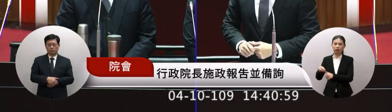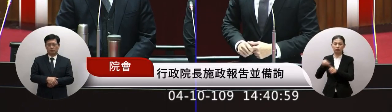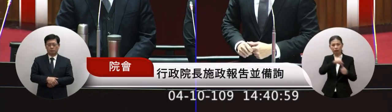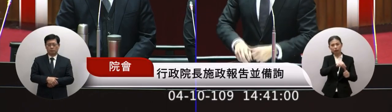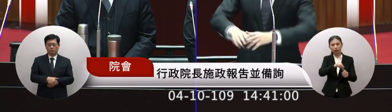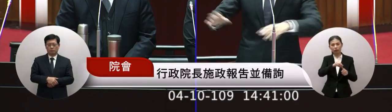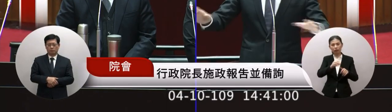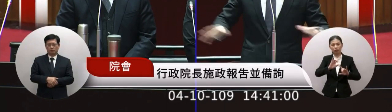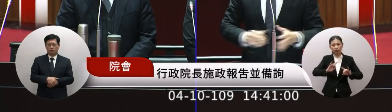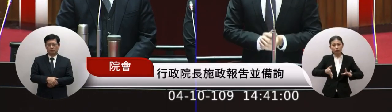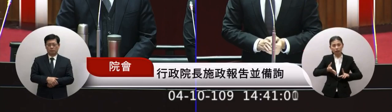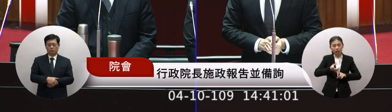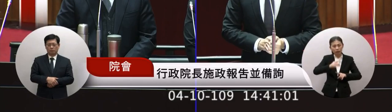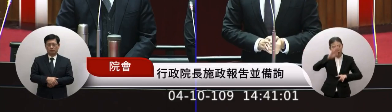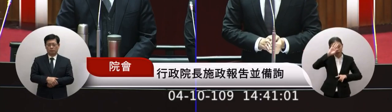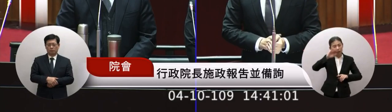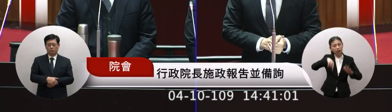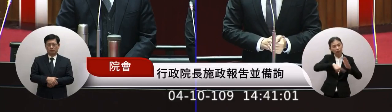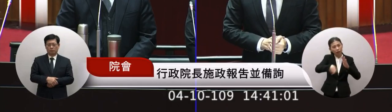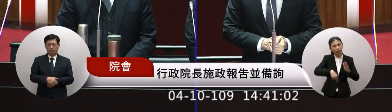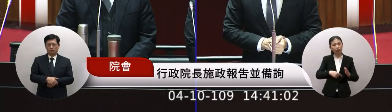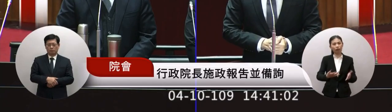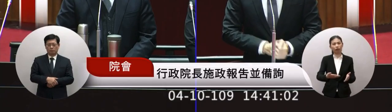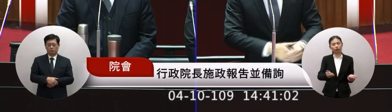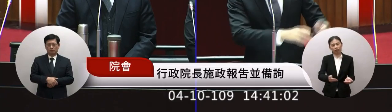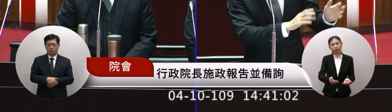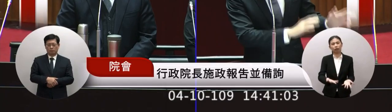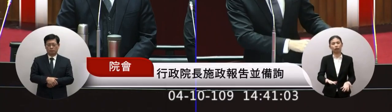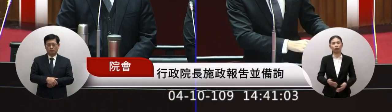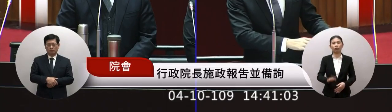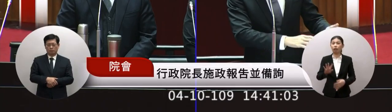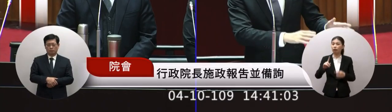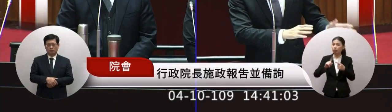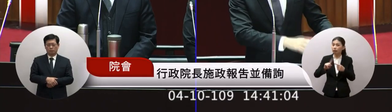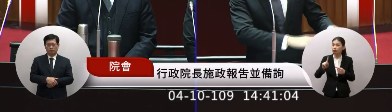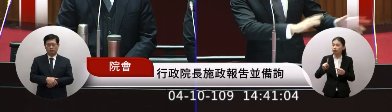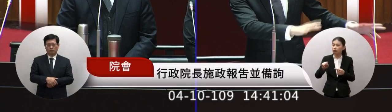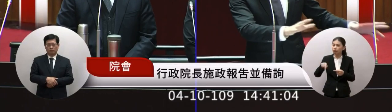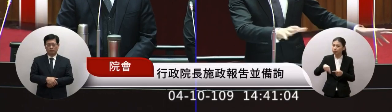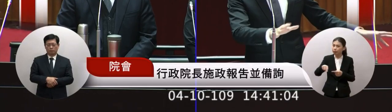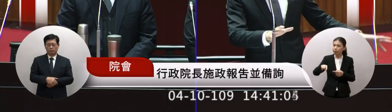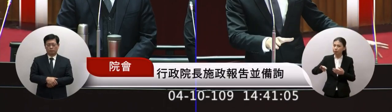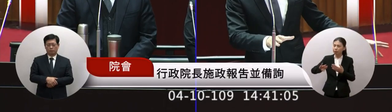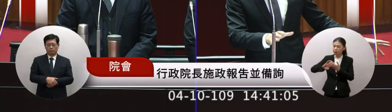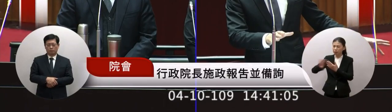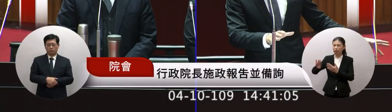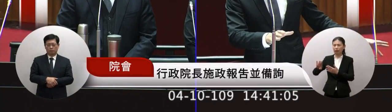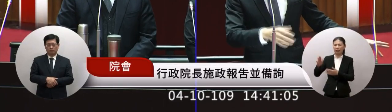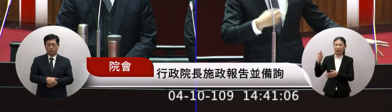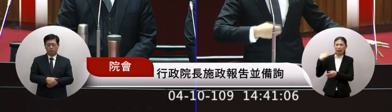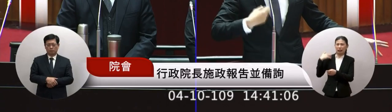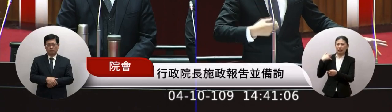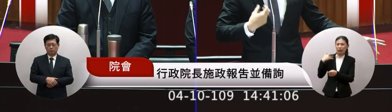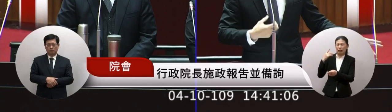精神病院用一般的精神病去治療也有的人有其他的這個這個